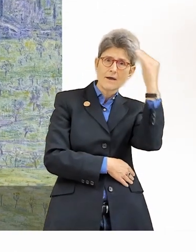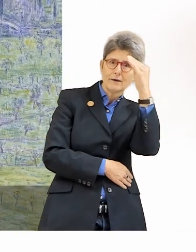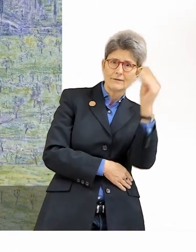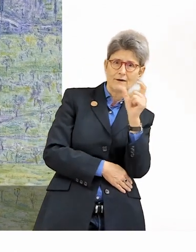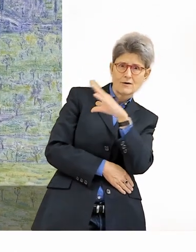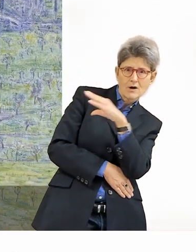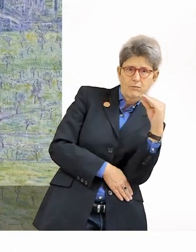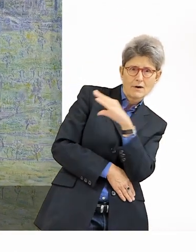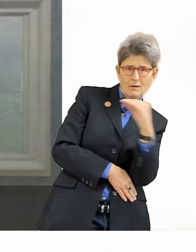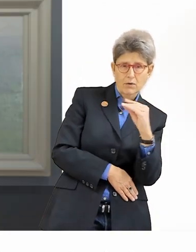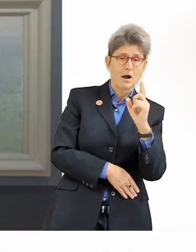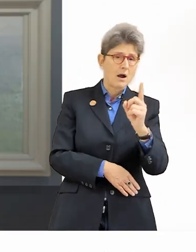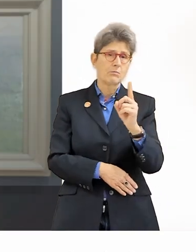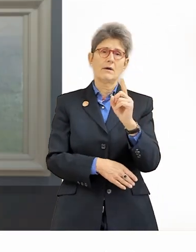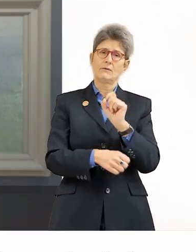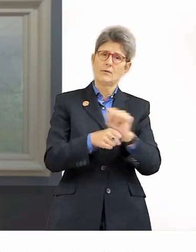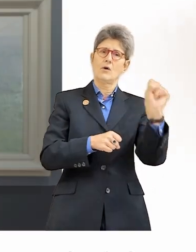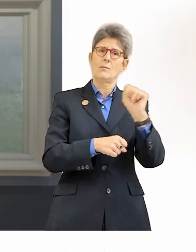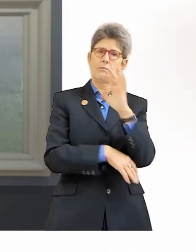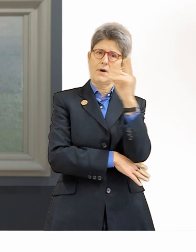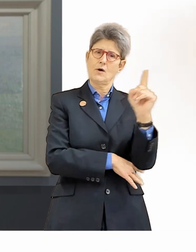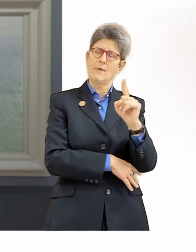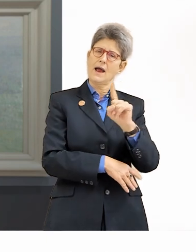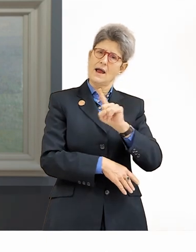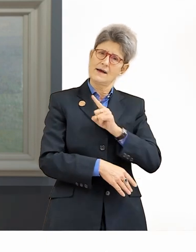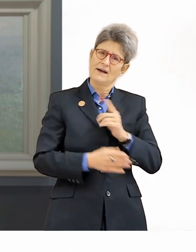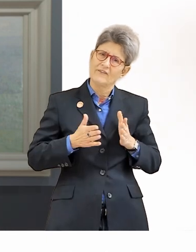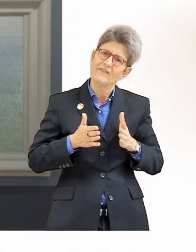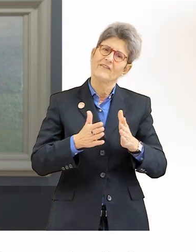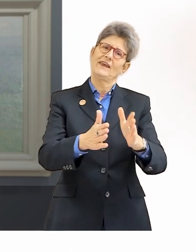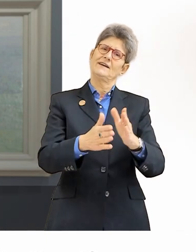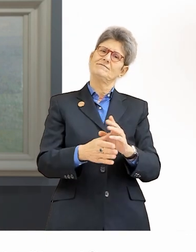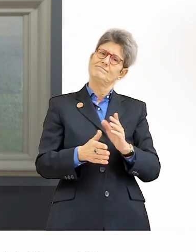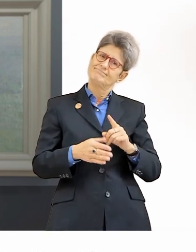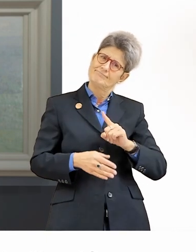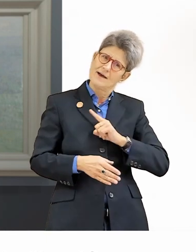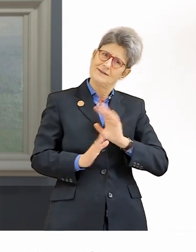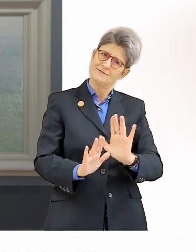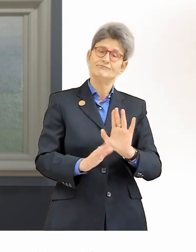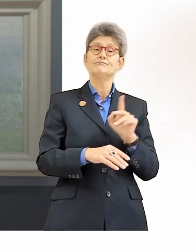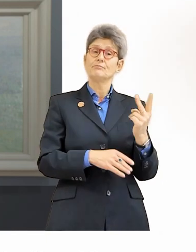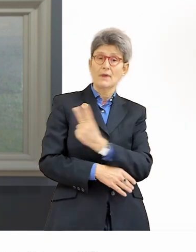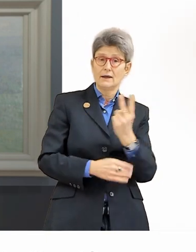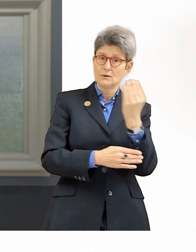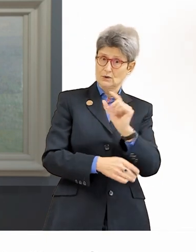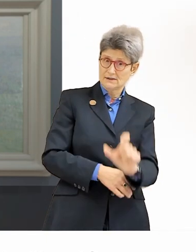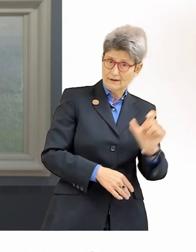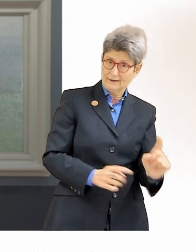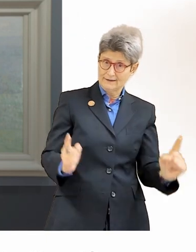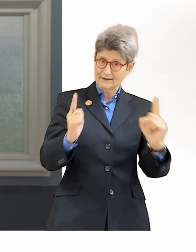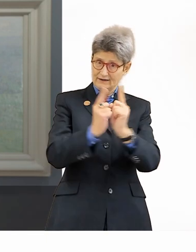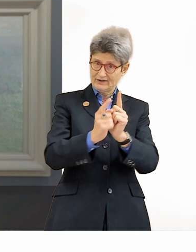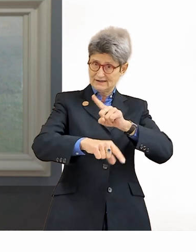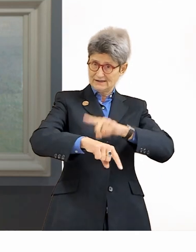weil sie die Werke von Reife sind und eigentlich Alterswerke sind. Beide Künstler sind zu diesem Zeitpunkt über